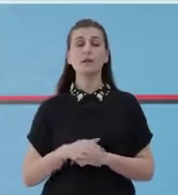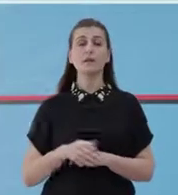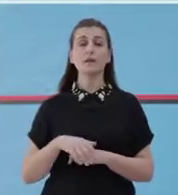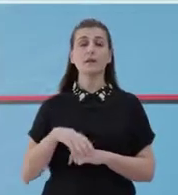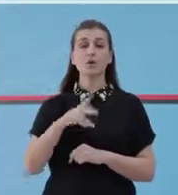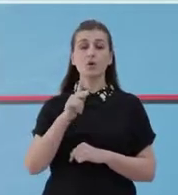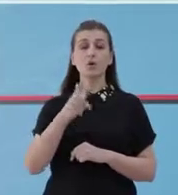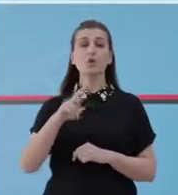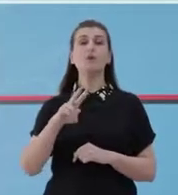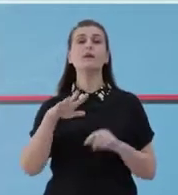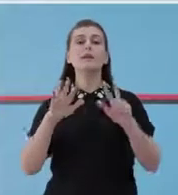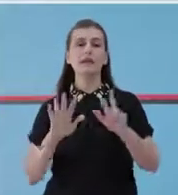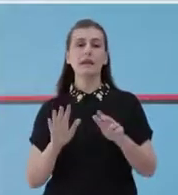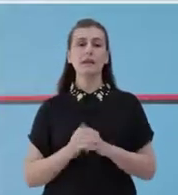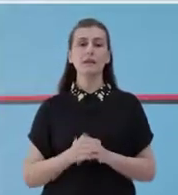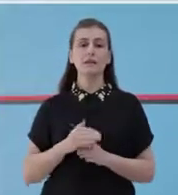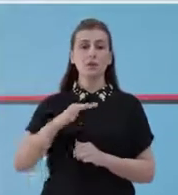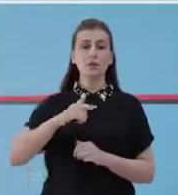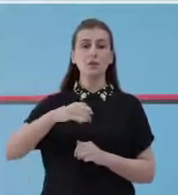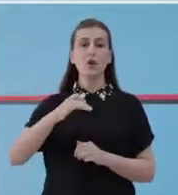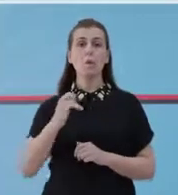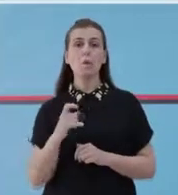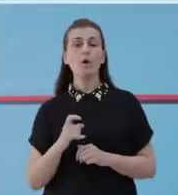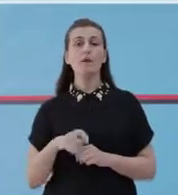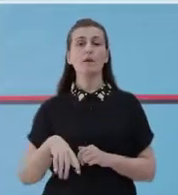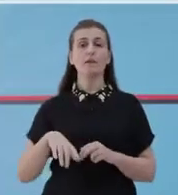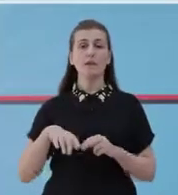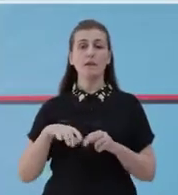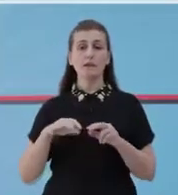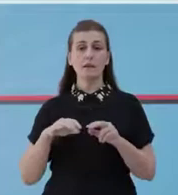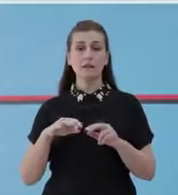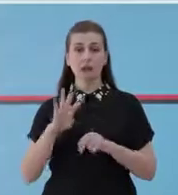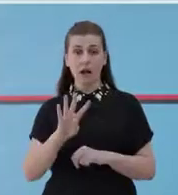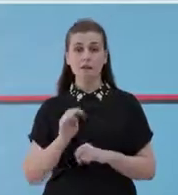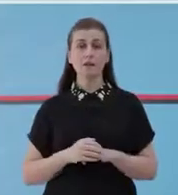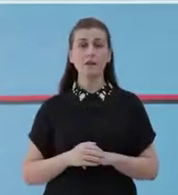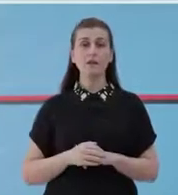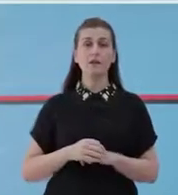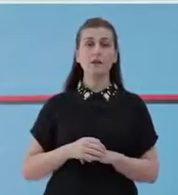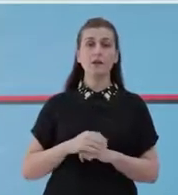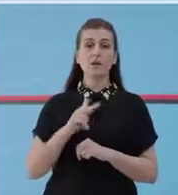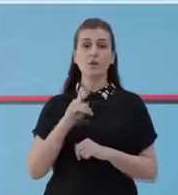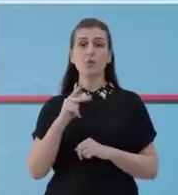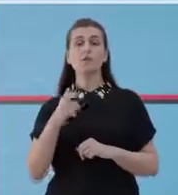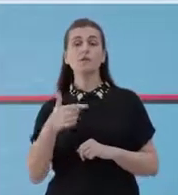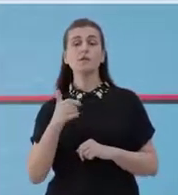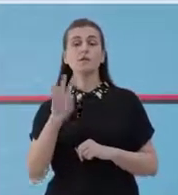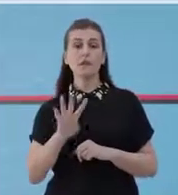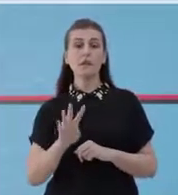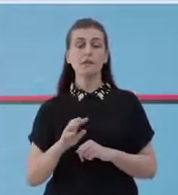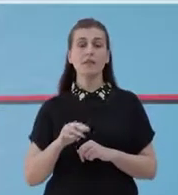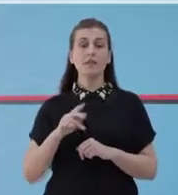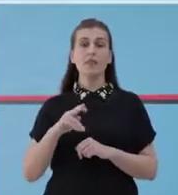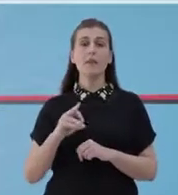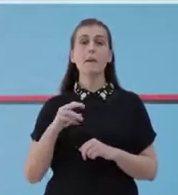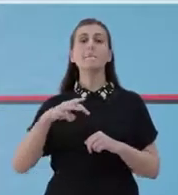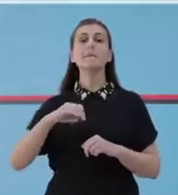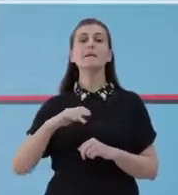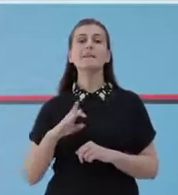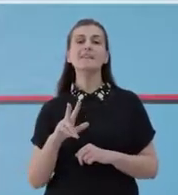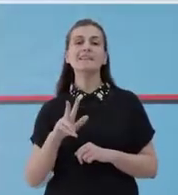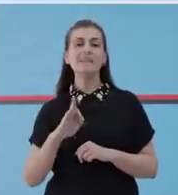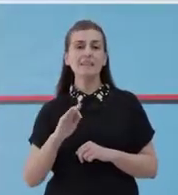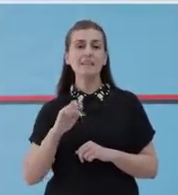Kruj 5 raste, Tropoj 4 raste, Puk 4 raste dhe Mirdit 3 raste.